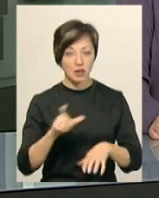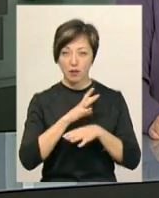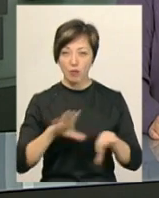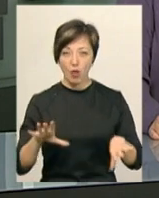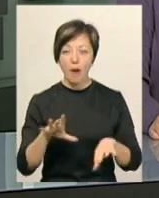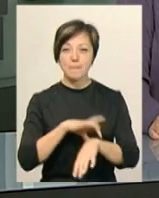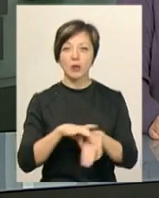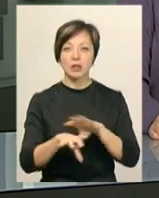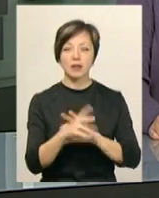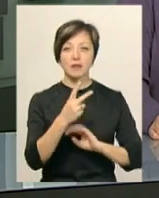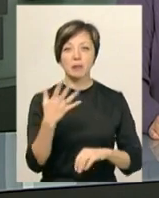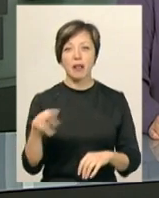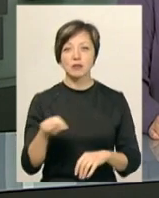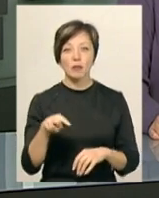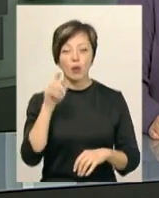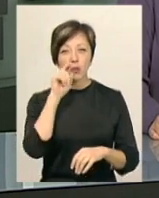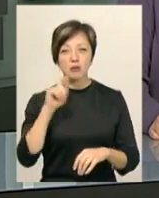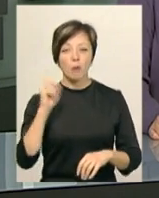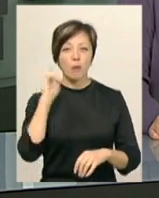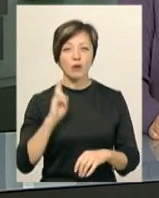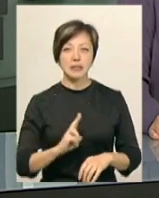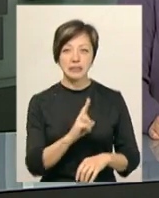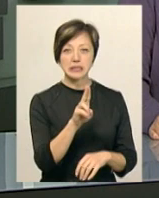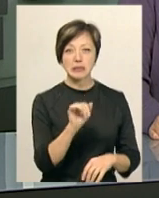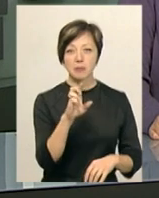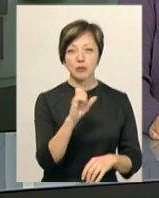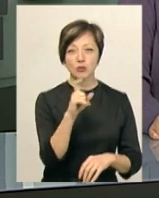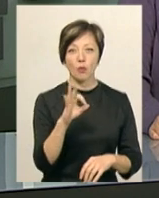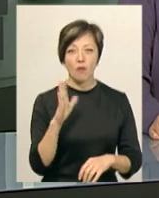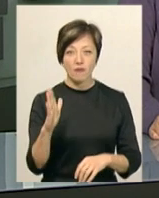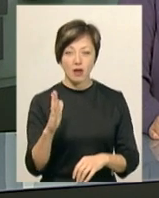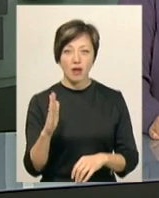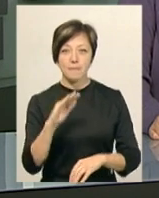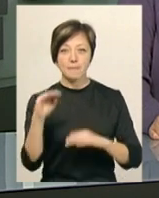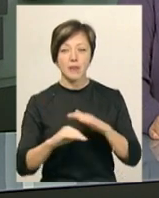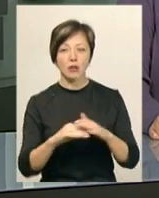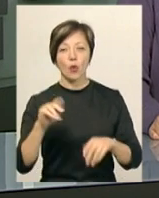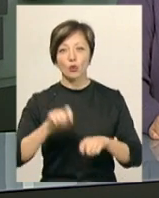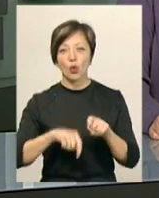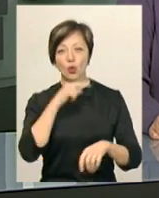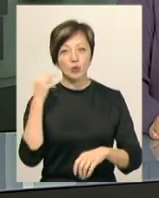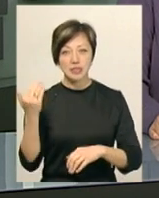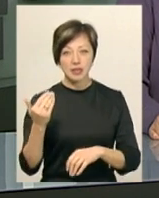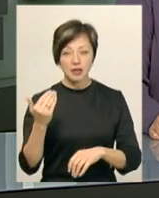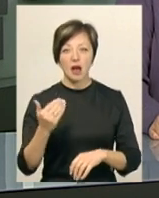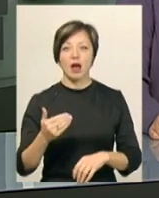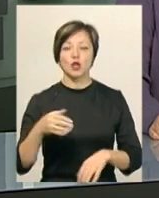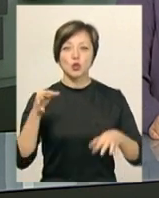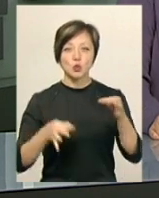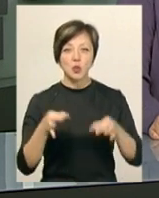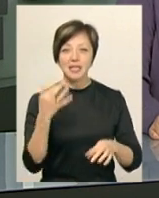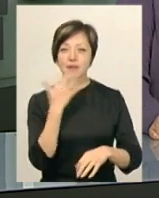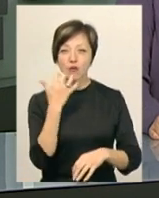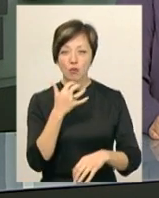Полоненому 25 листопада українському моряку Сергію Цейбізову підконтрольний Росії Київський райсуд Сімпрополя вчора обрав